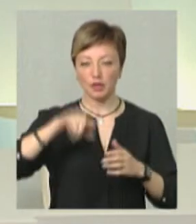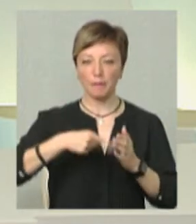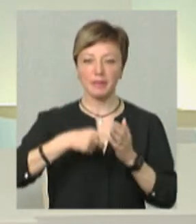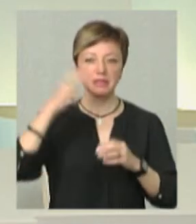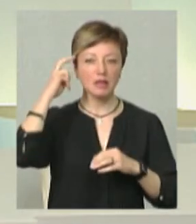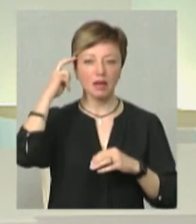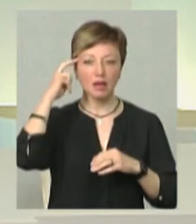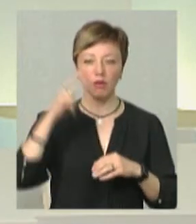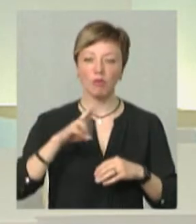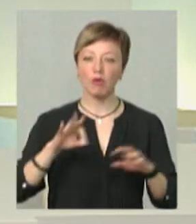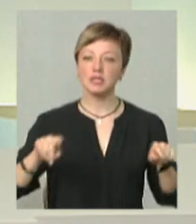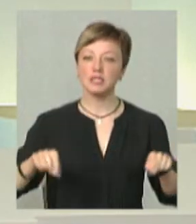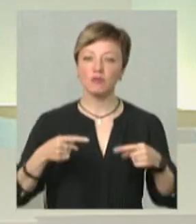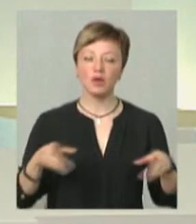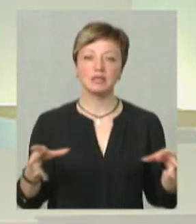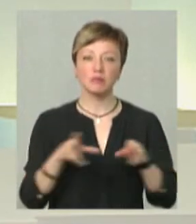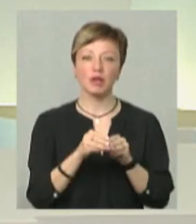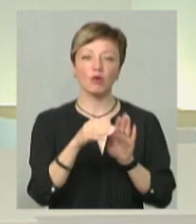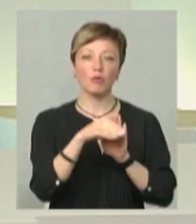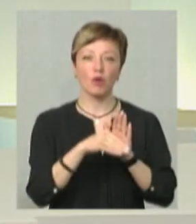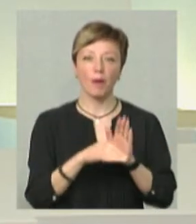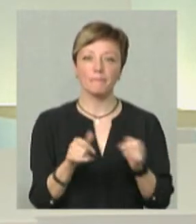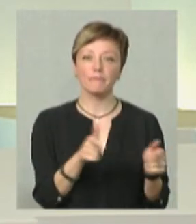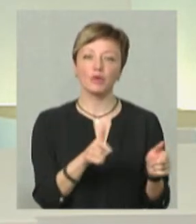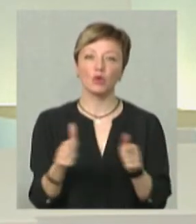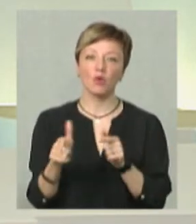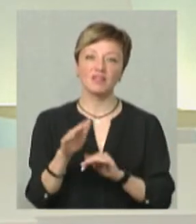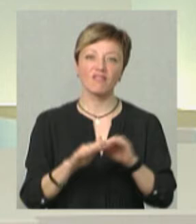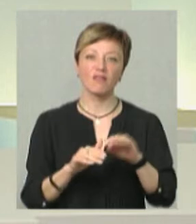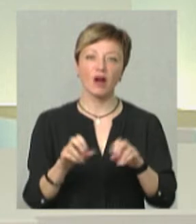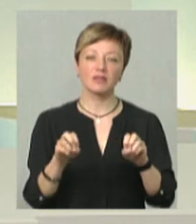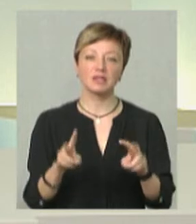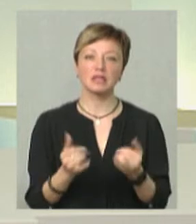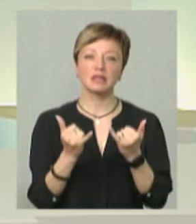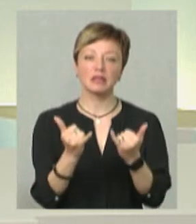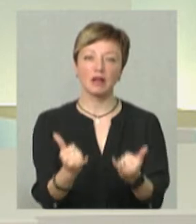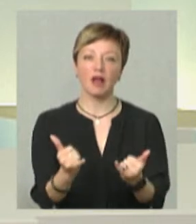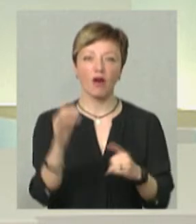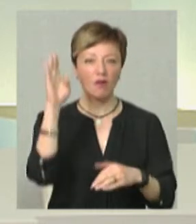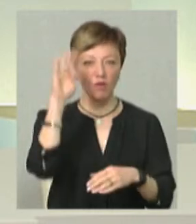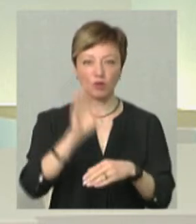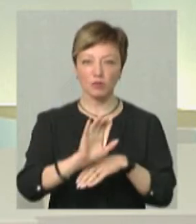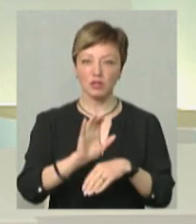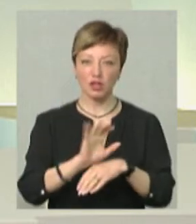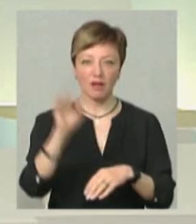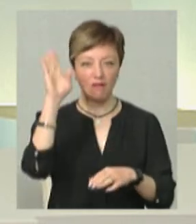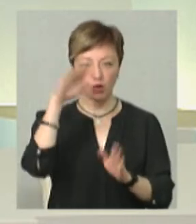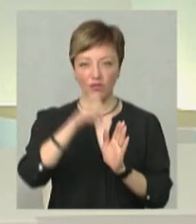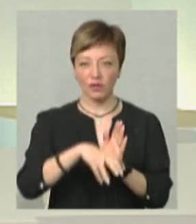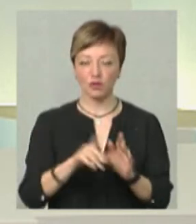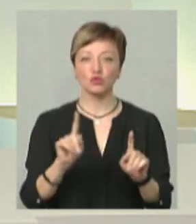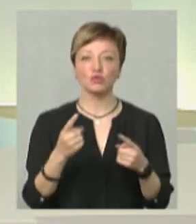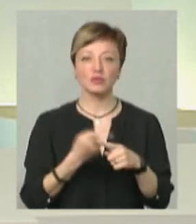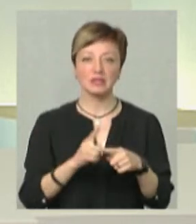по створенню такої спільної програми по підготовці фахівців для інфраструктури водопостачання і водовідведення.